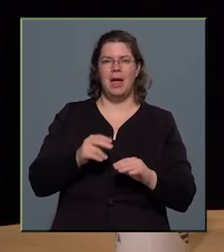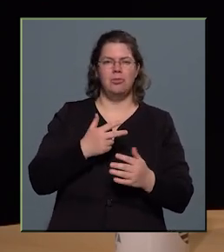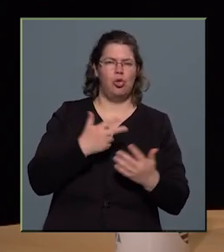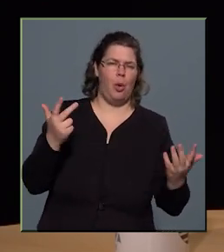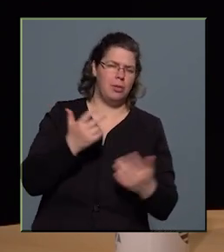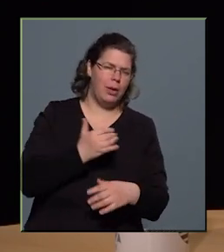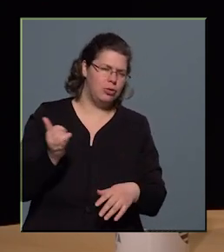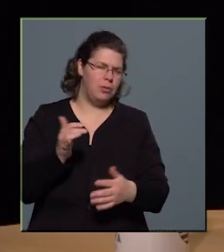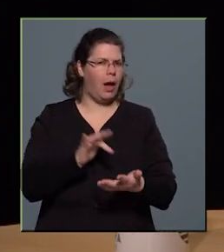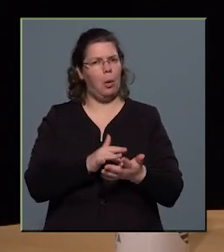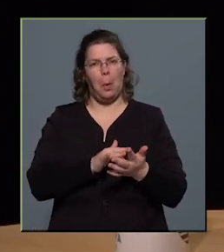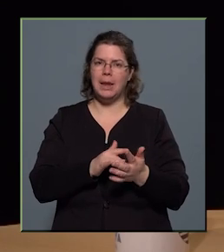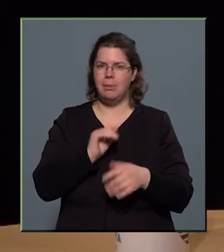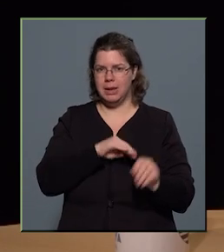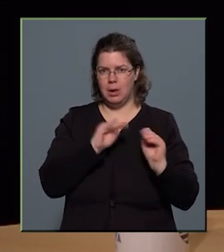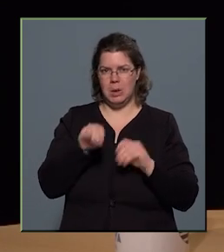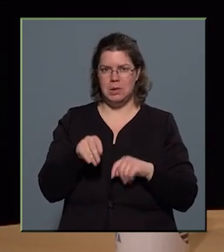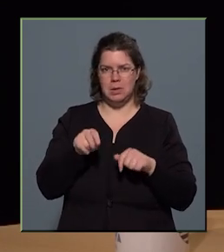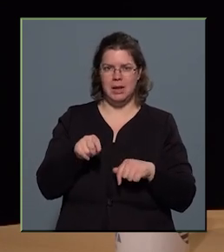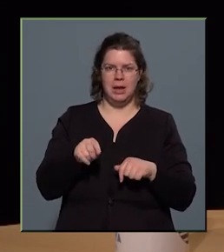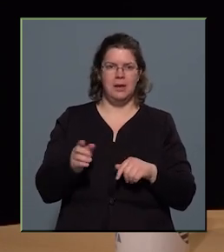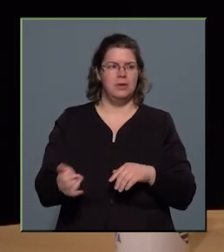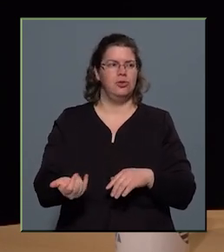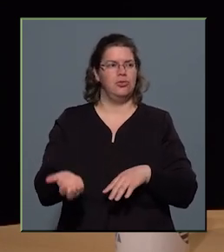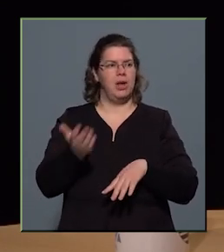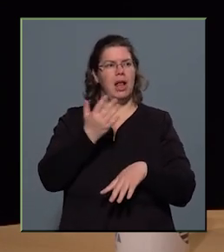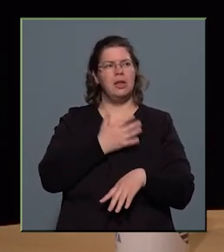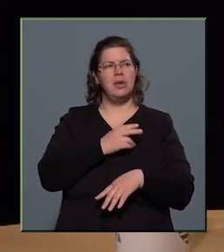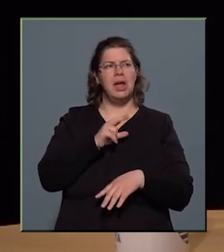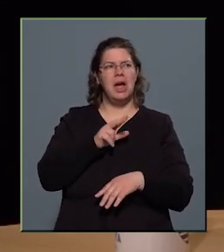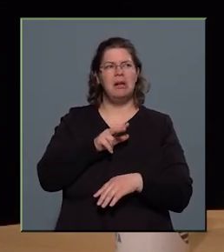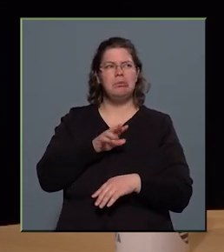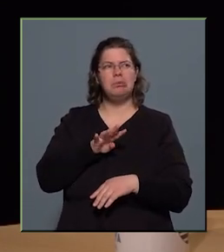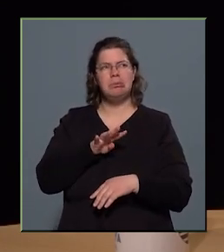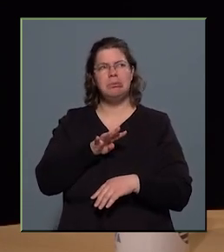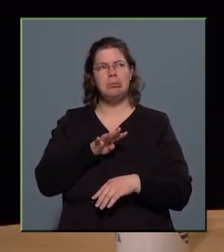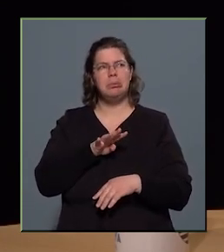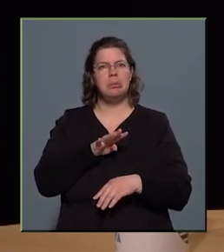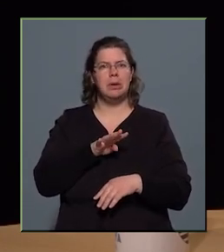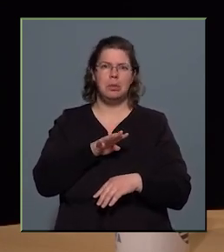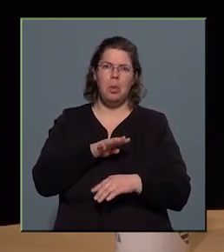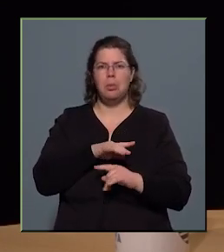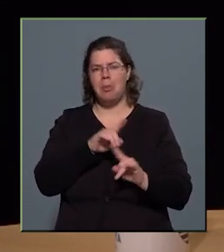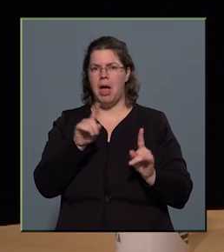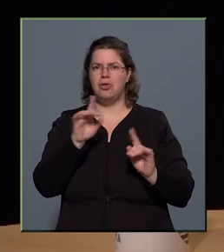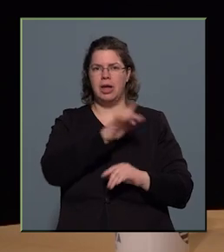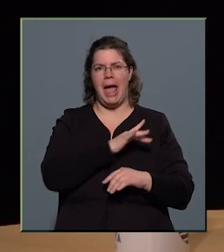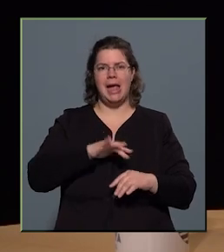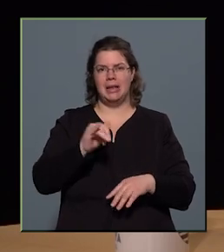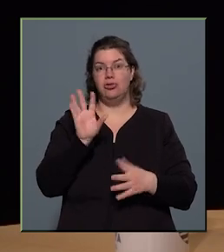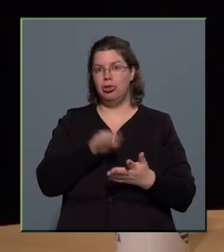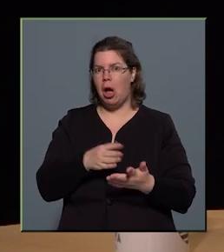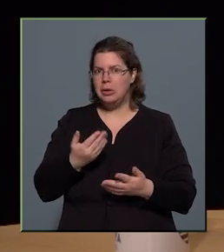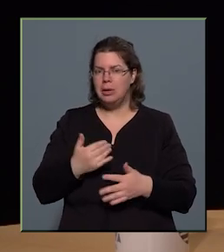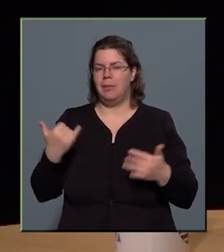évek közepén költöztünk ide, és előtte három, négy, öt másik helyen is laktam, de hát